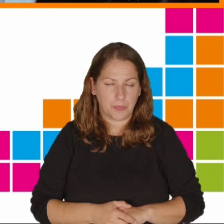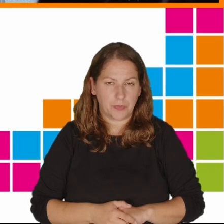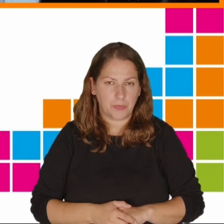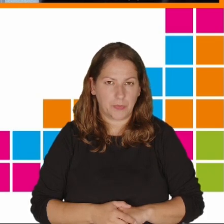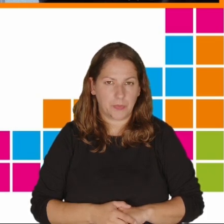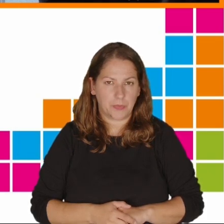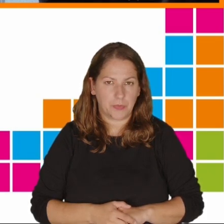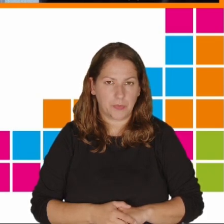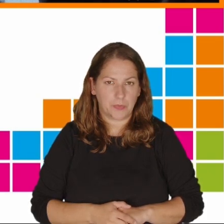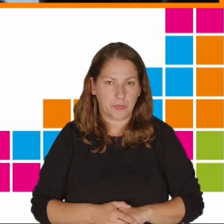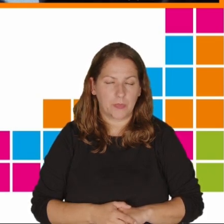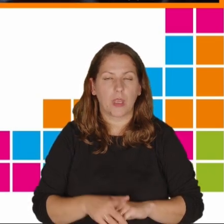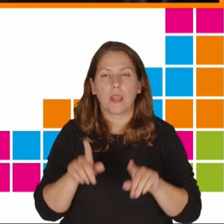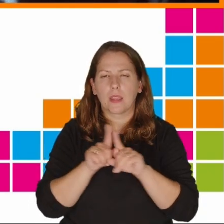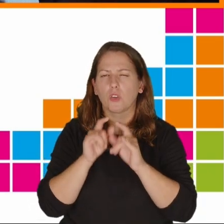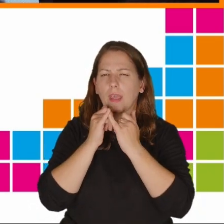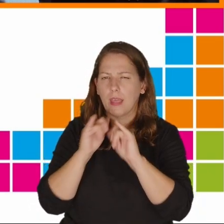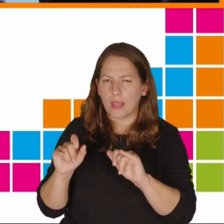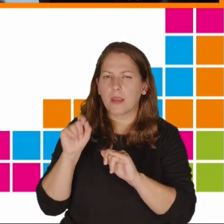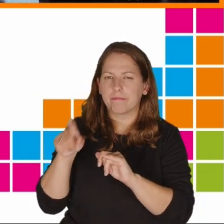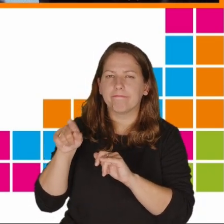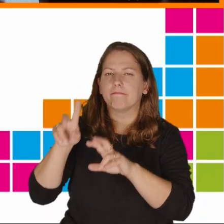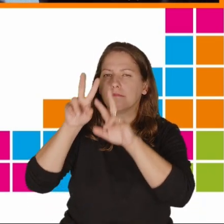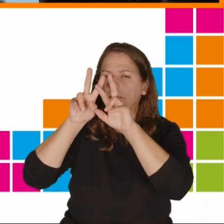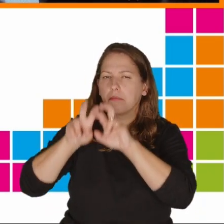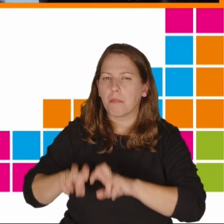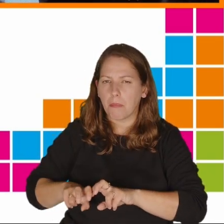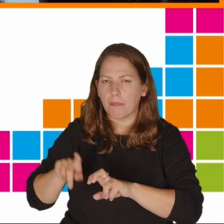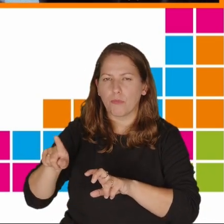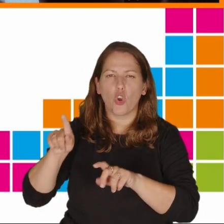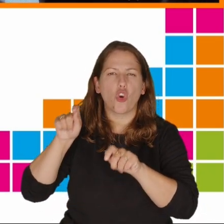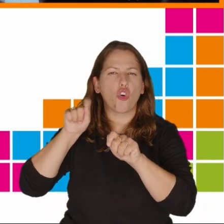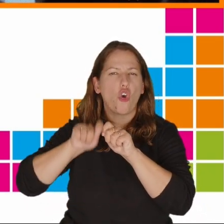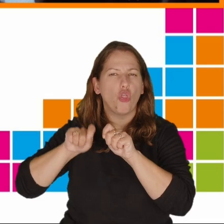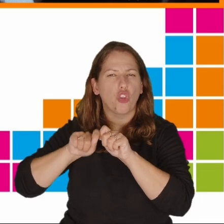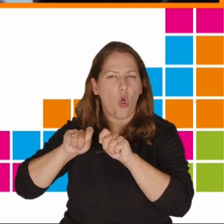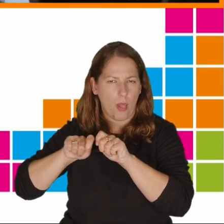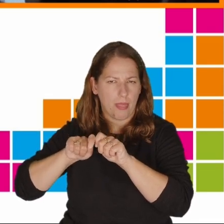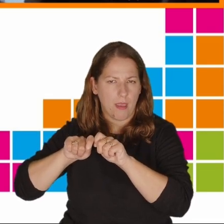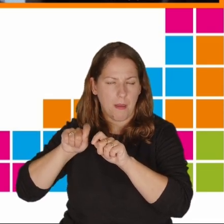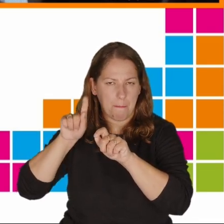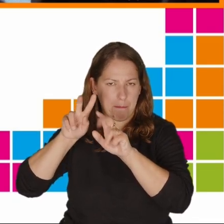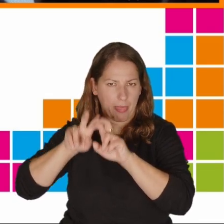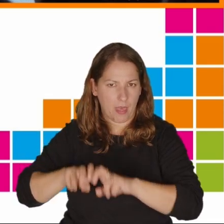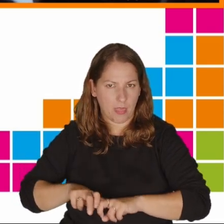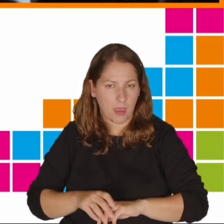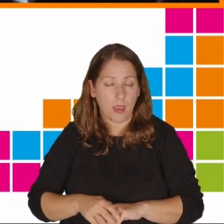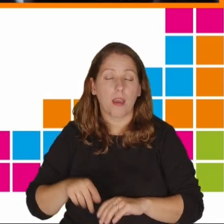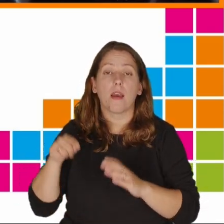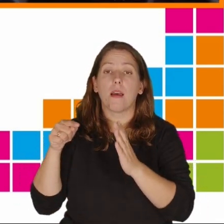Jest też inne badanie, randomizowane, kontrolowane badanie, gdzie